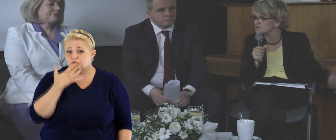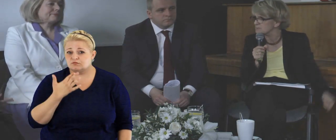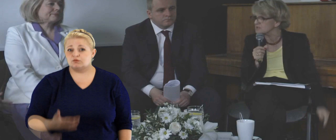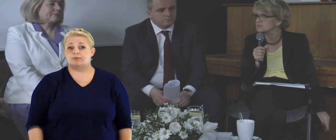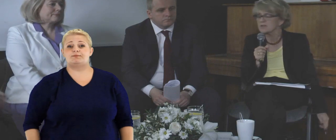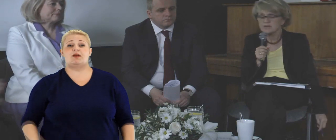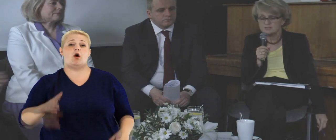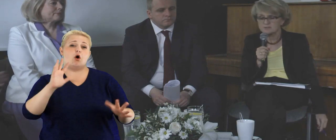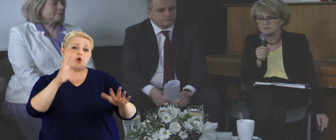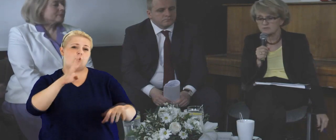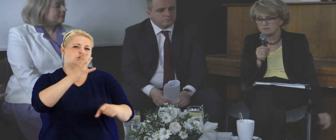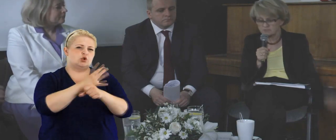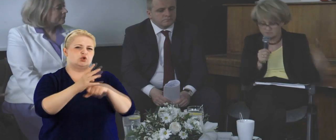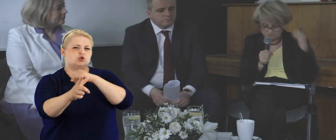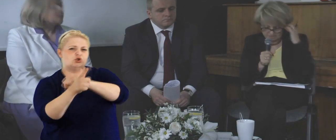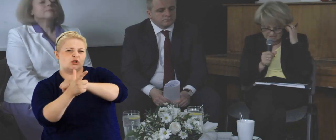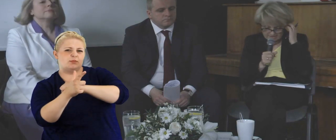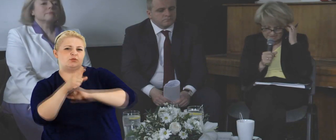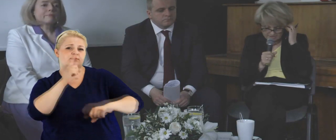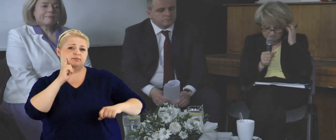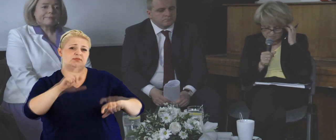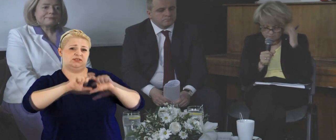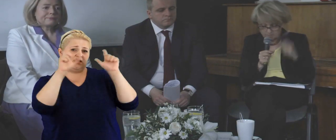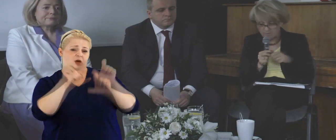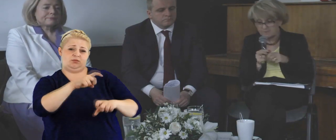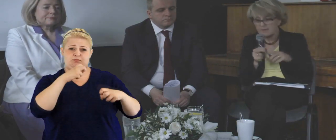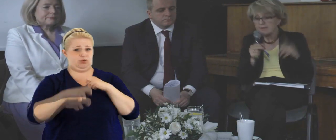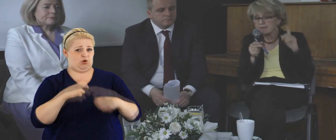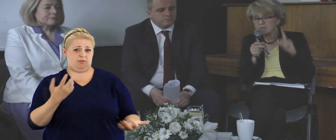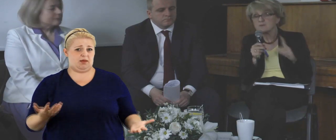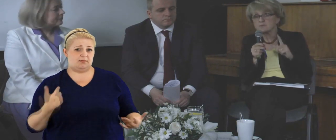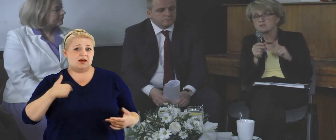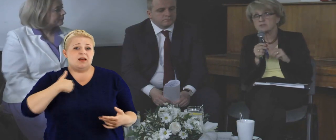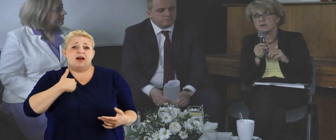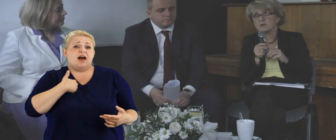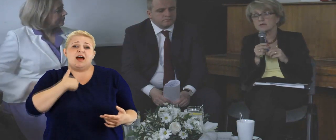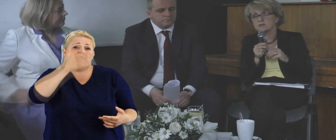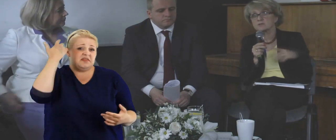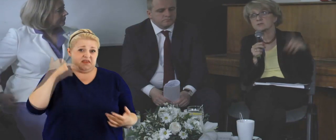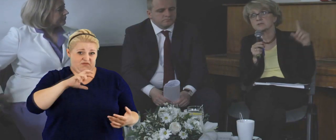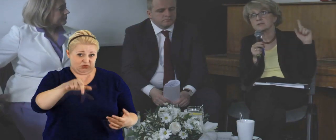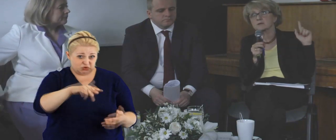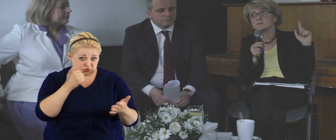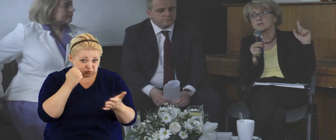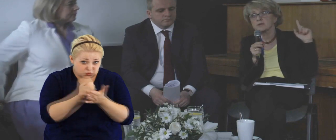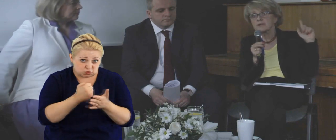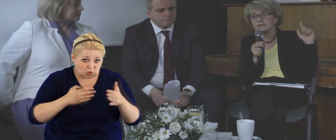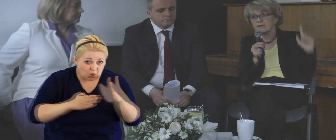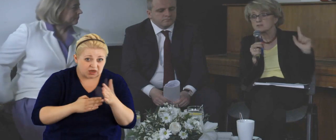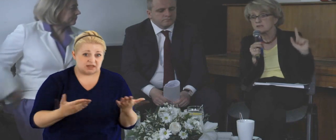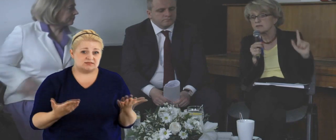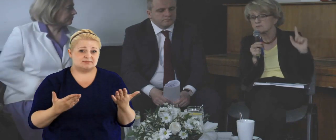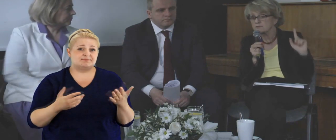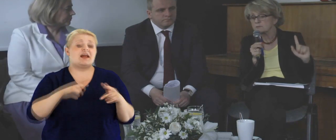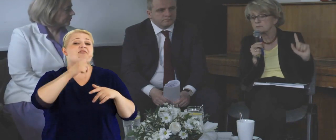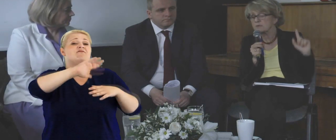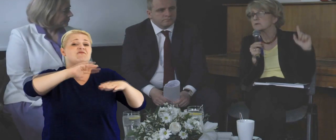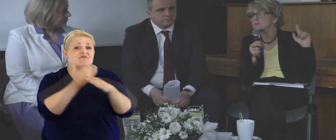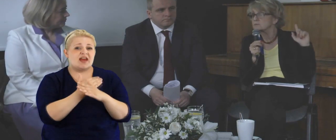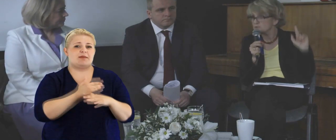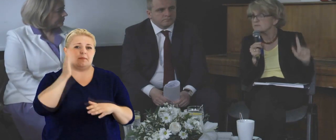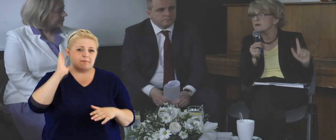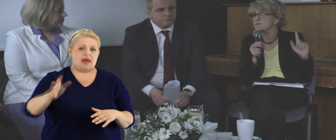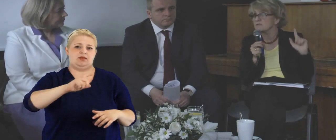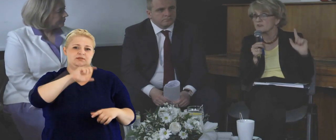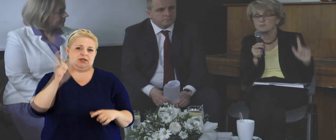40 czy 70, 70 to jest rzeczywiście cały czas główny problem. Ja nie wiem, czy trzeba ograniczyć, dlatego, że tak czy tak te firmy